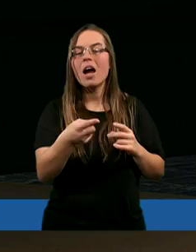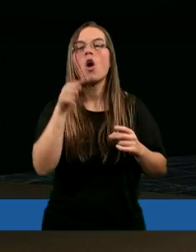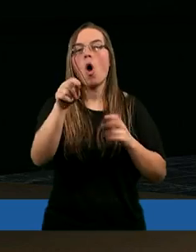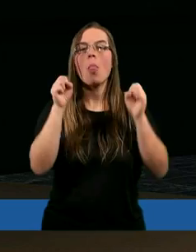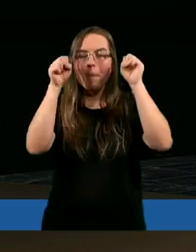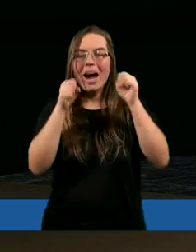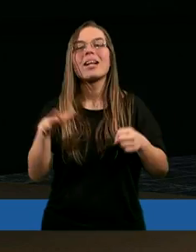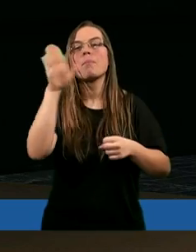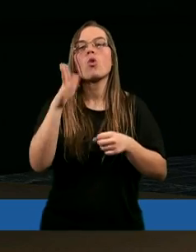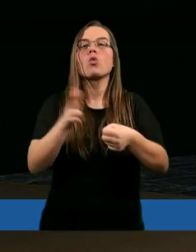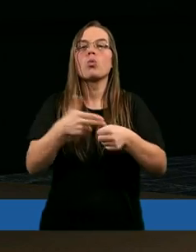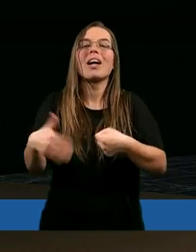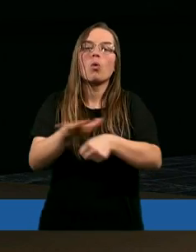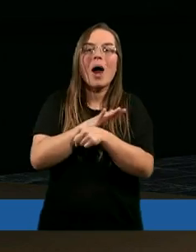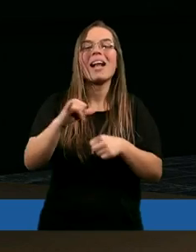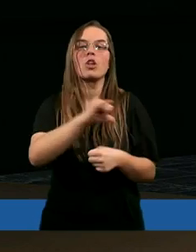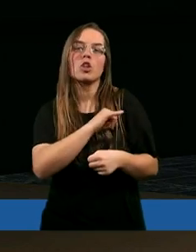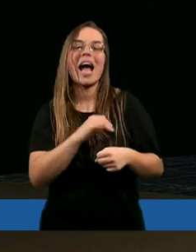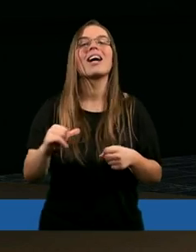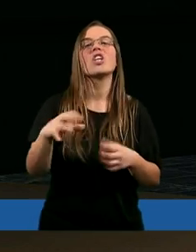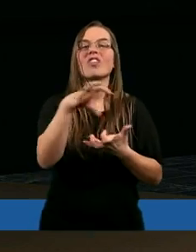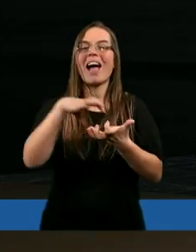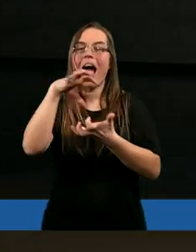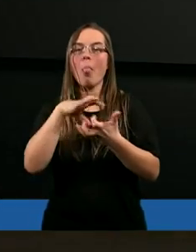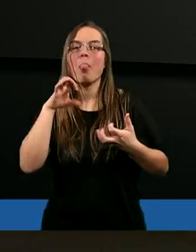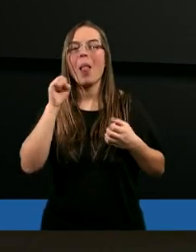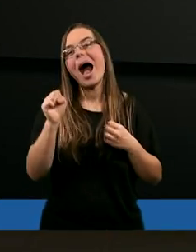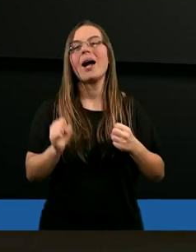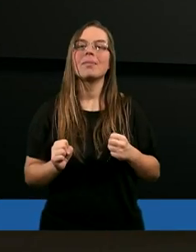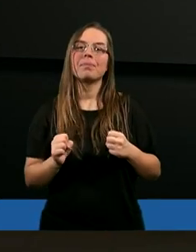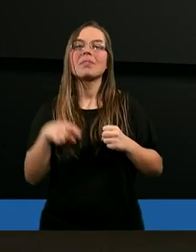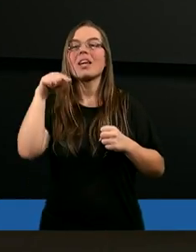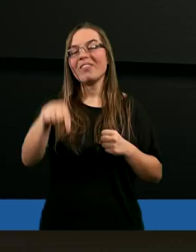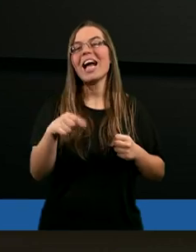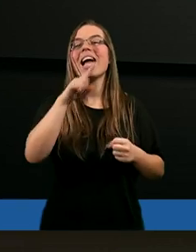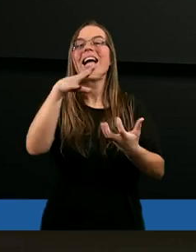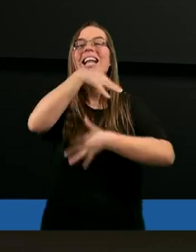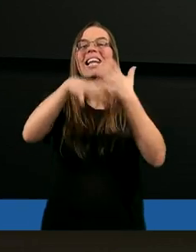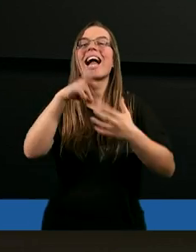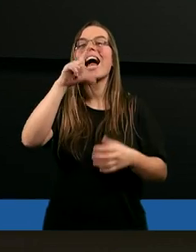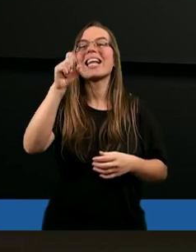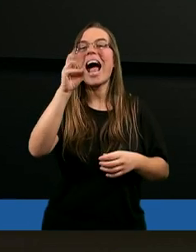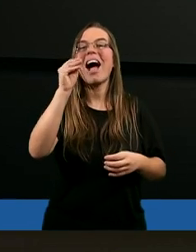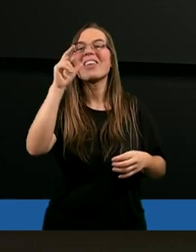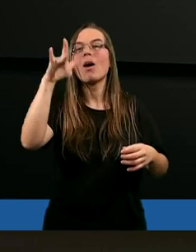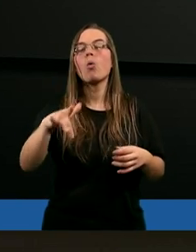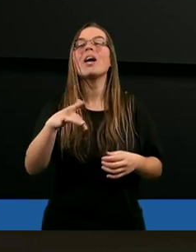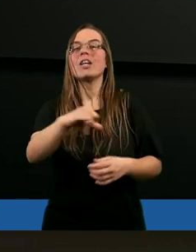Oto Baranek Boży, który gładzi grzech świata. Z tej zawieruchy grzechu